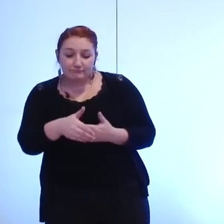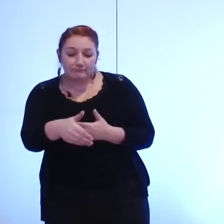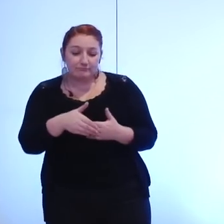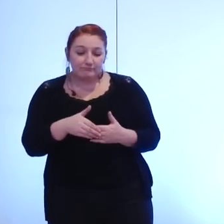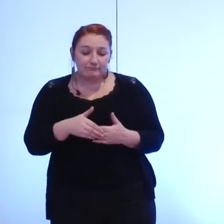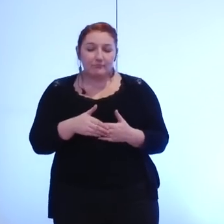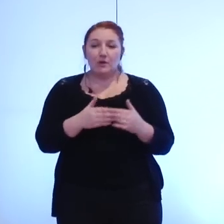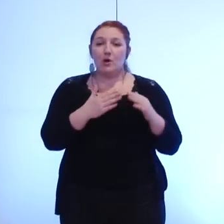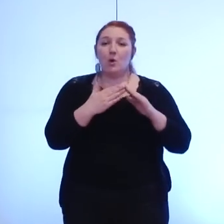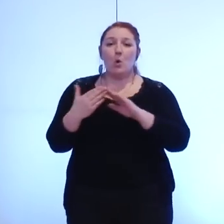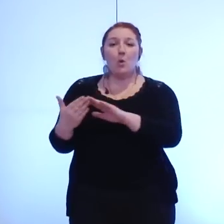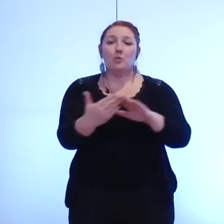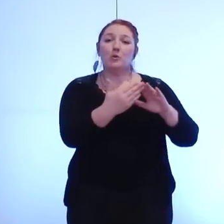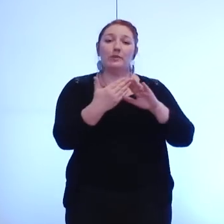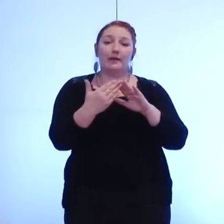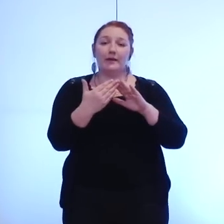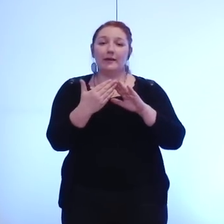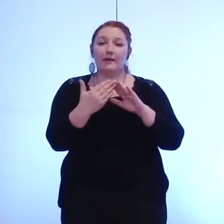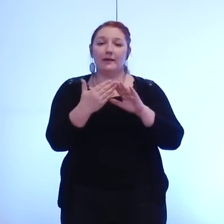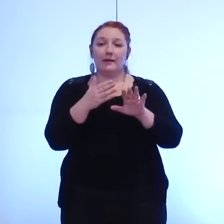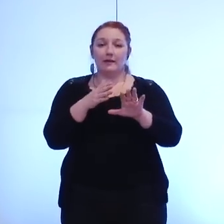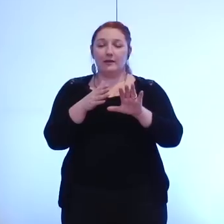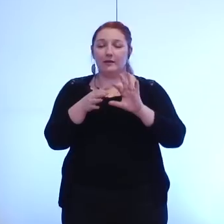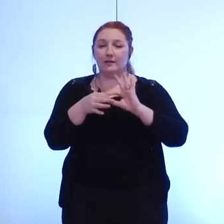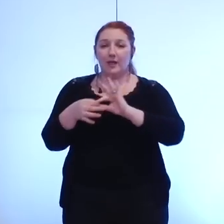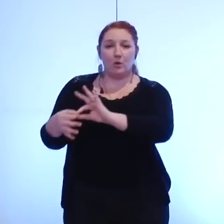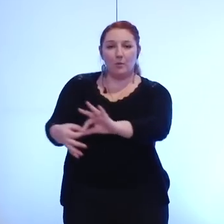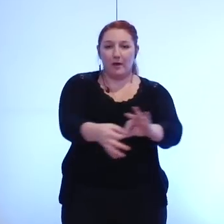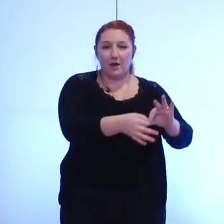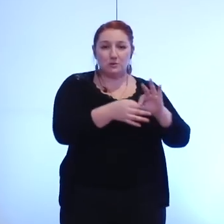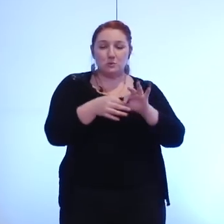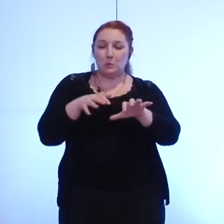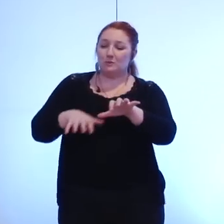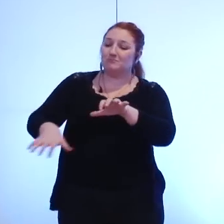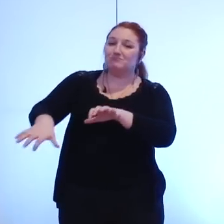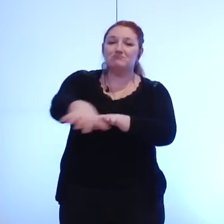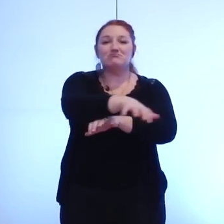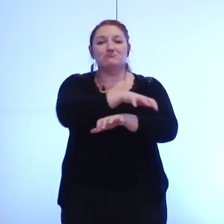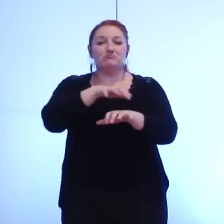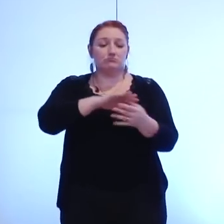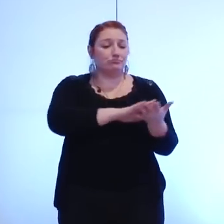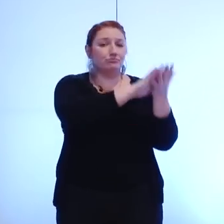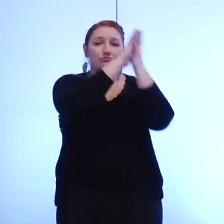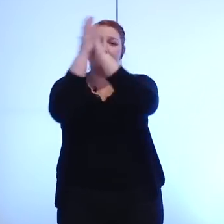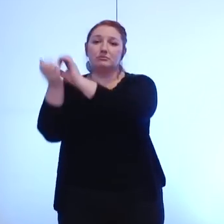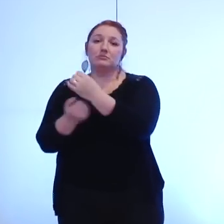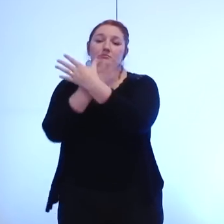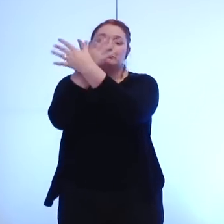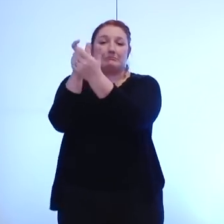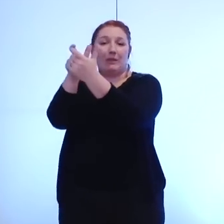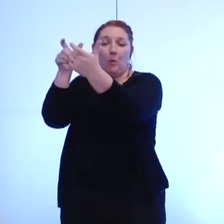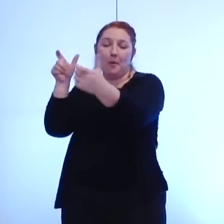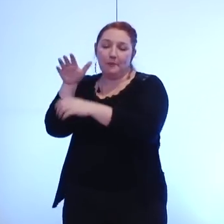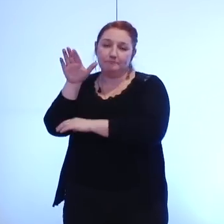communauté d'agglomération en métropole mais ça a été dit cette échéance du 1er janvier n'est pas un